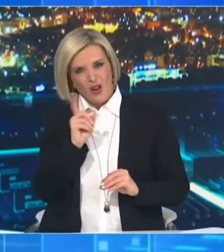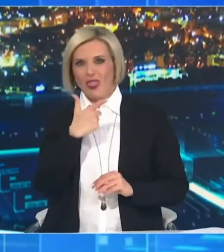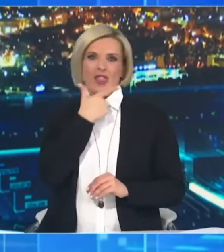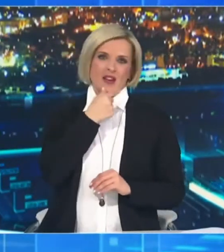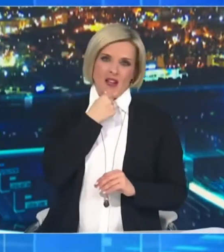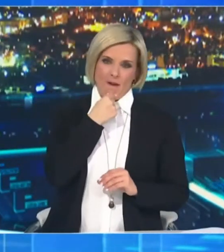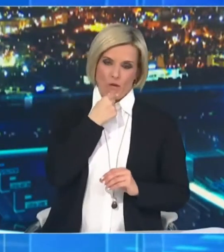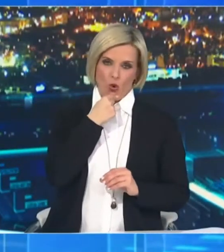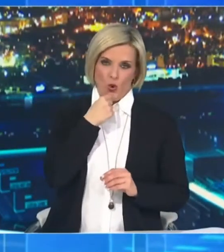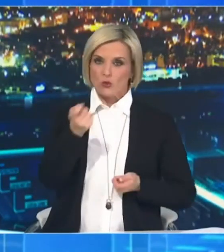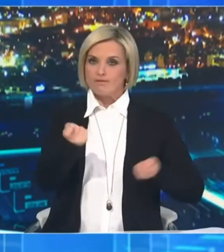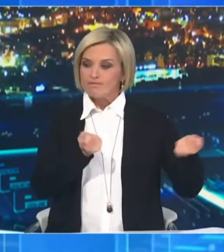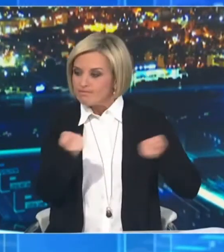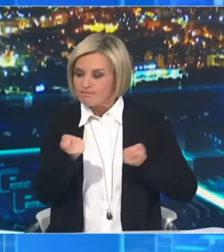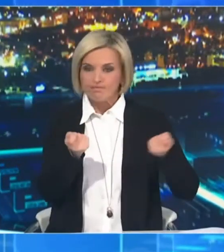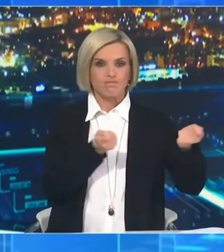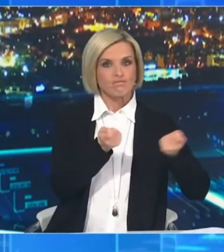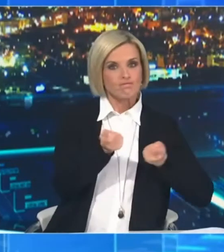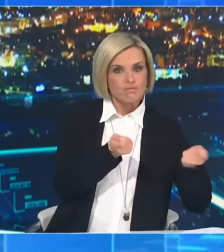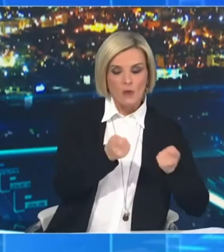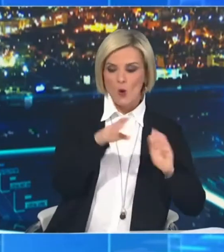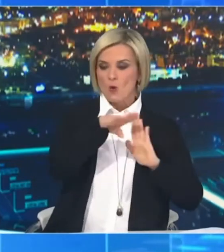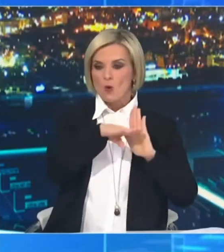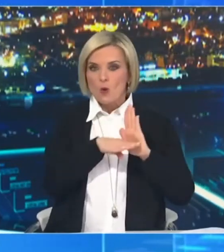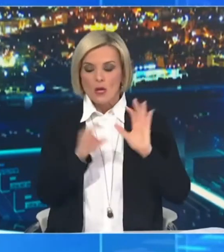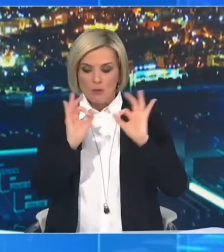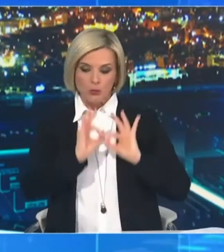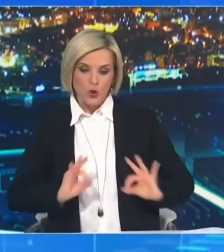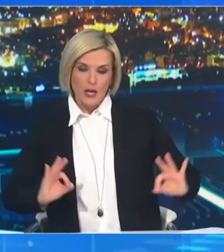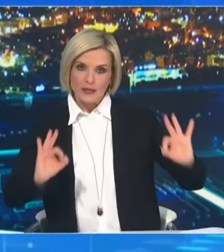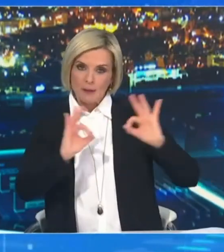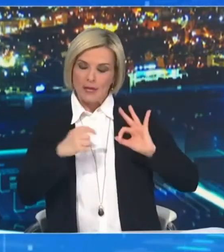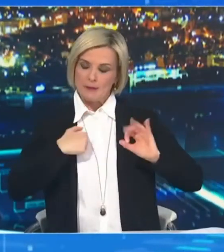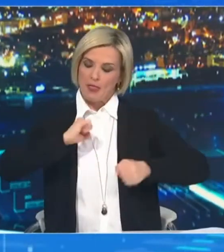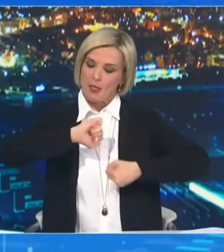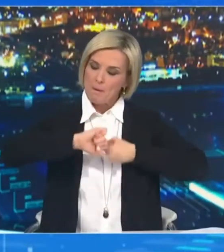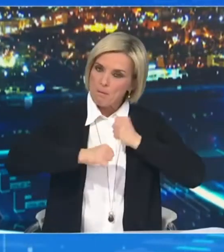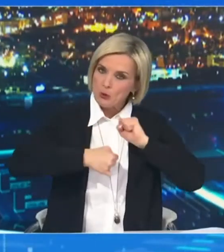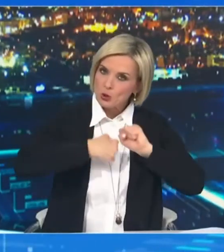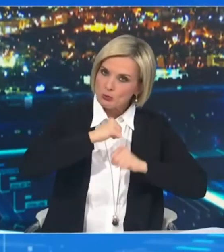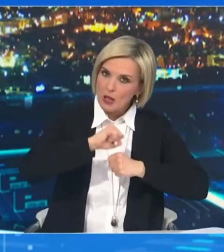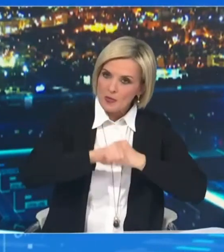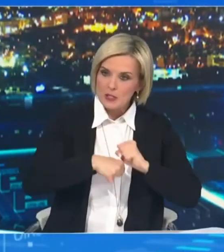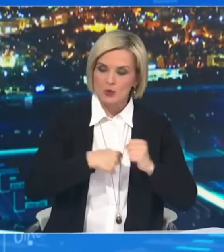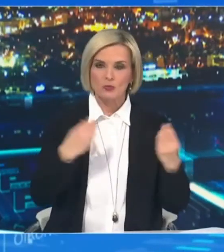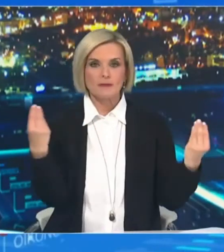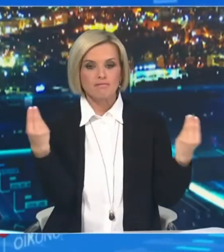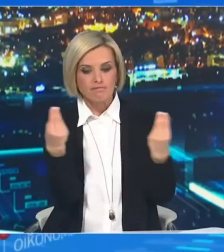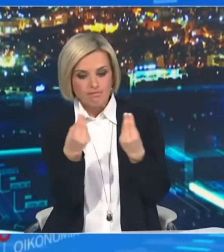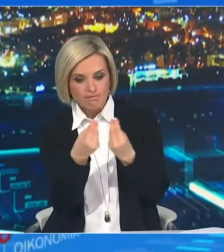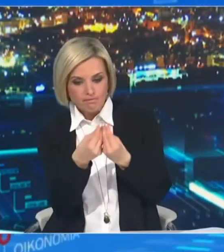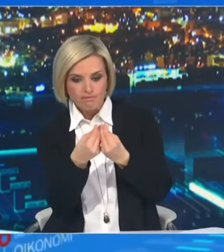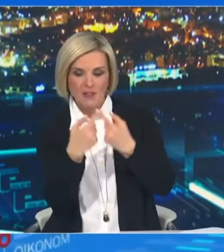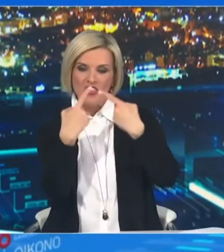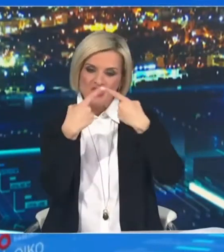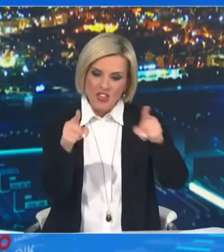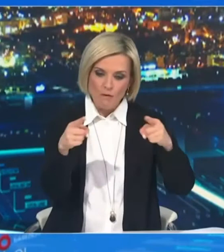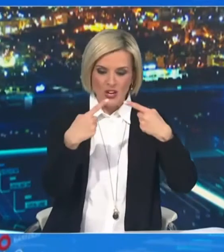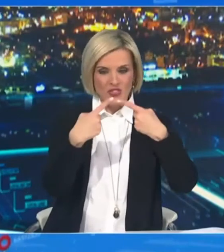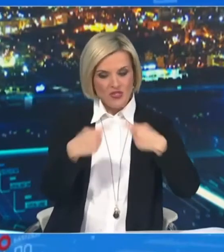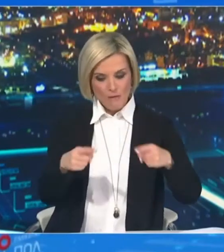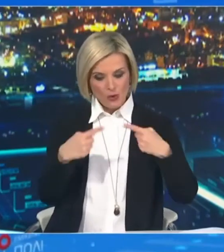θα παρουσιαστούν με την προσπάθεια ταυτοποίησης τόσο διαφορετικών νοσημάτων